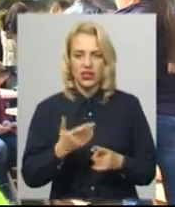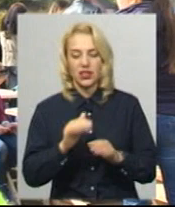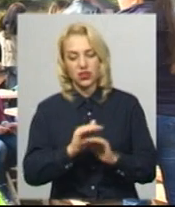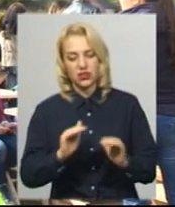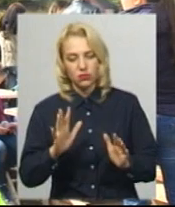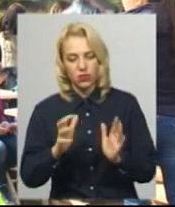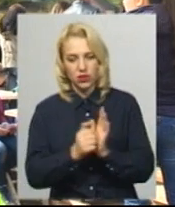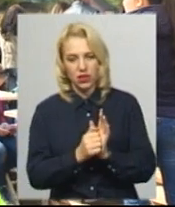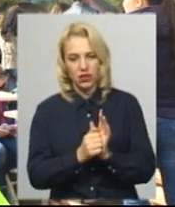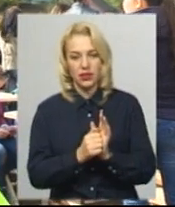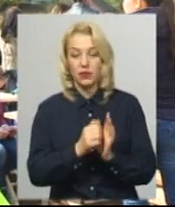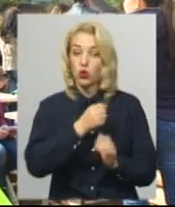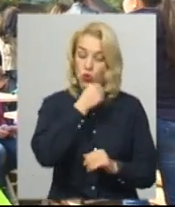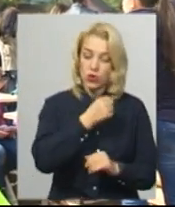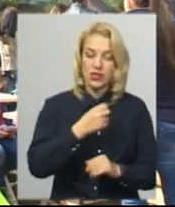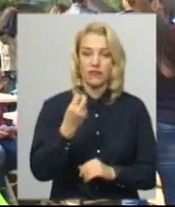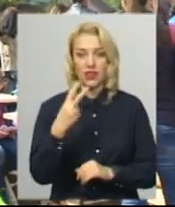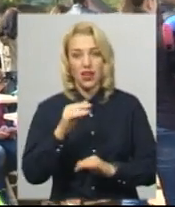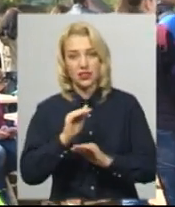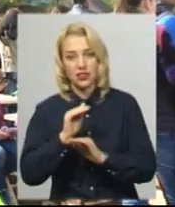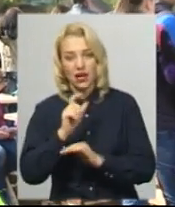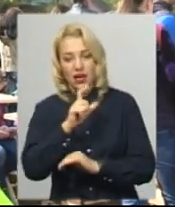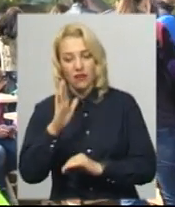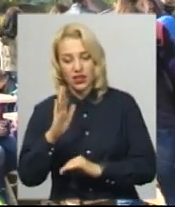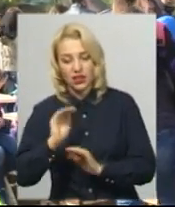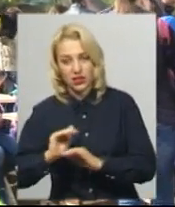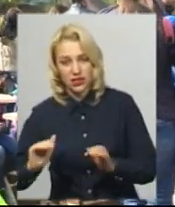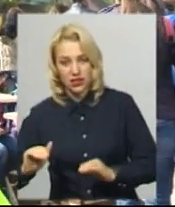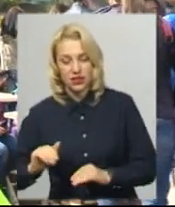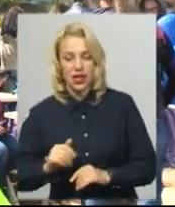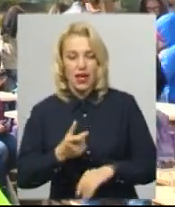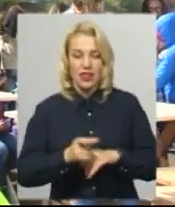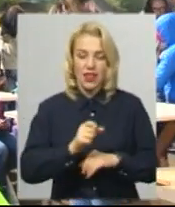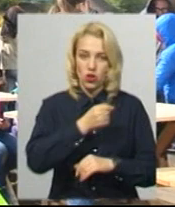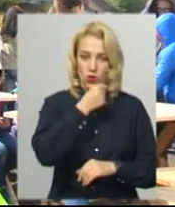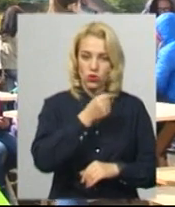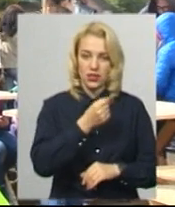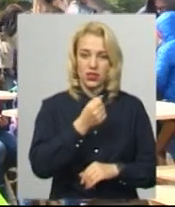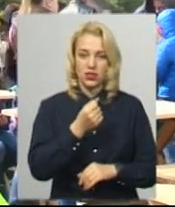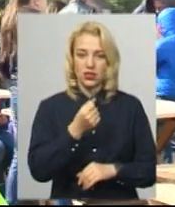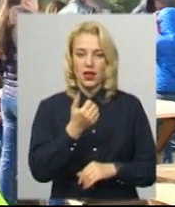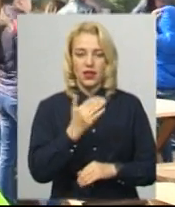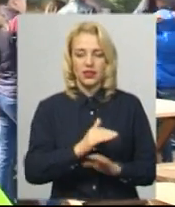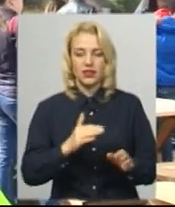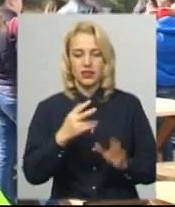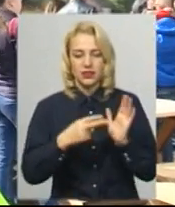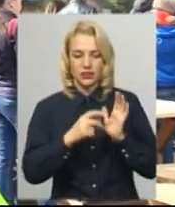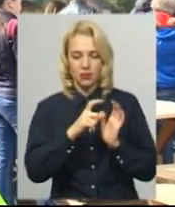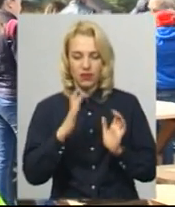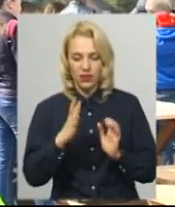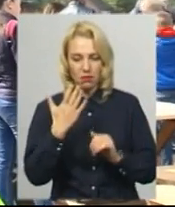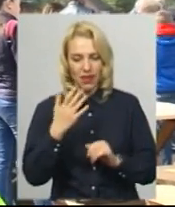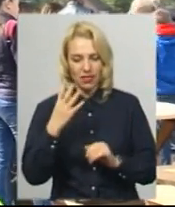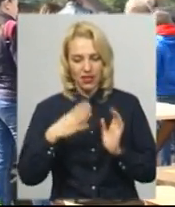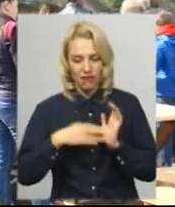діти будуть їхати 12 филин, наймолодші діти вікової категорії від 5 до 9 років будуть 7 филин їхати, аматори